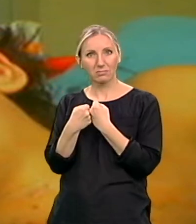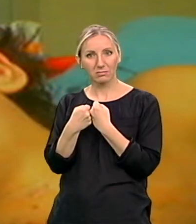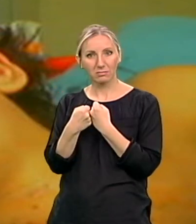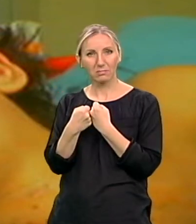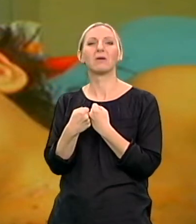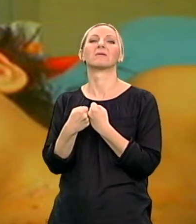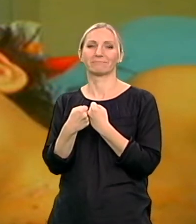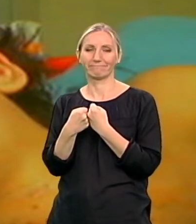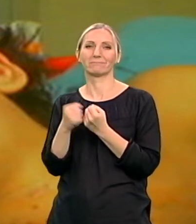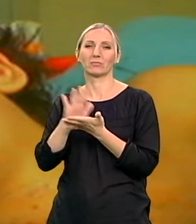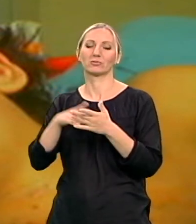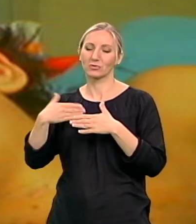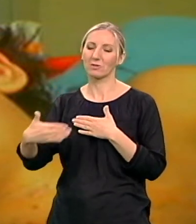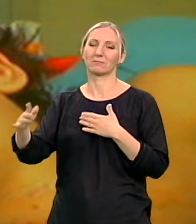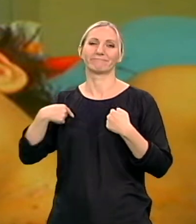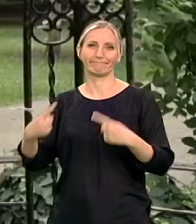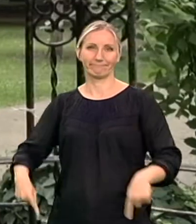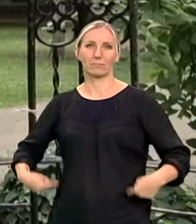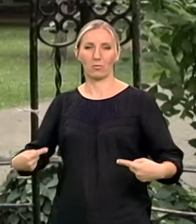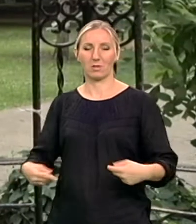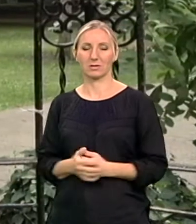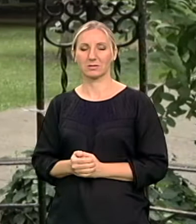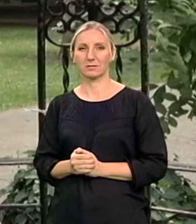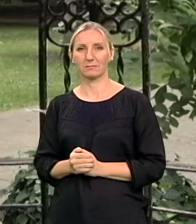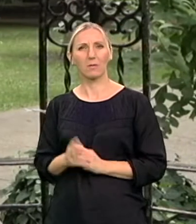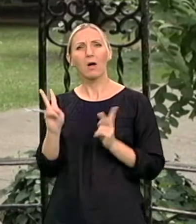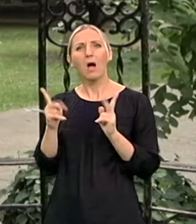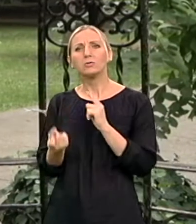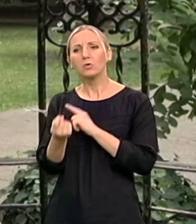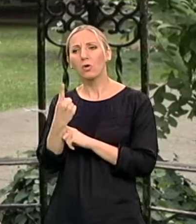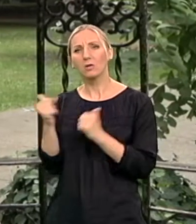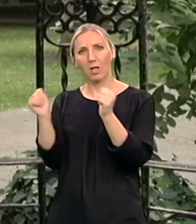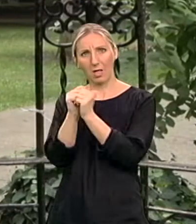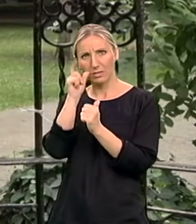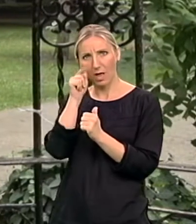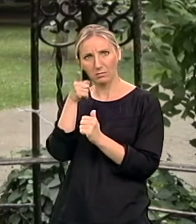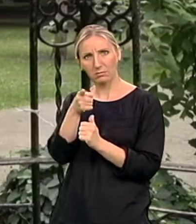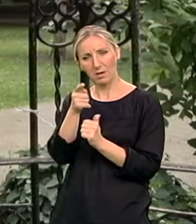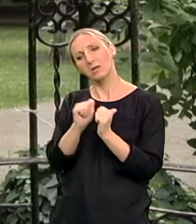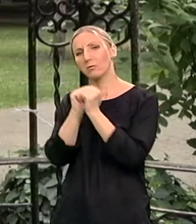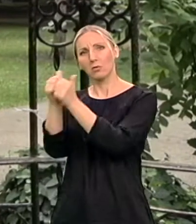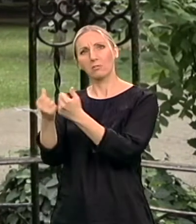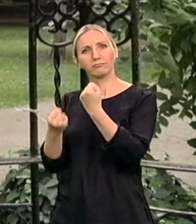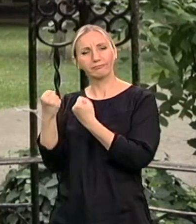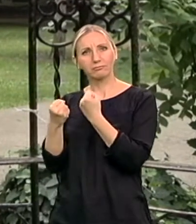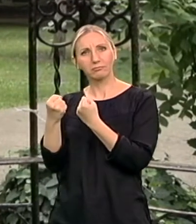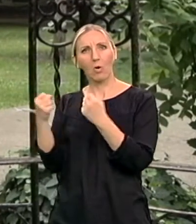invalidskim kolicima. Kako se to uopšte dogodilo? Des, ti si sa ocem krenula na utakmicu. Da.